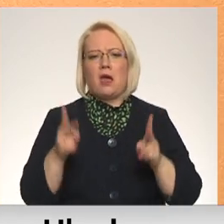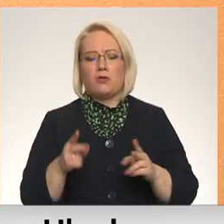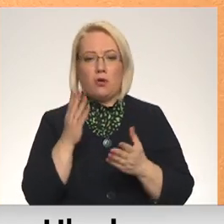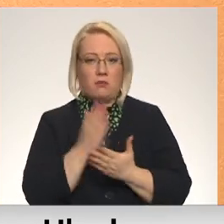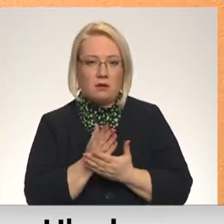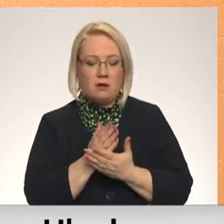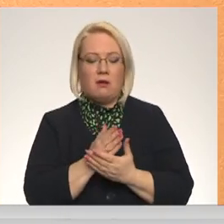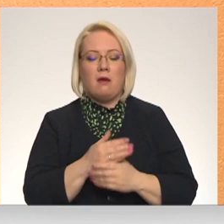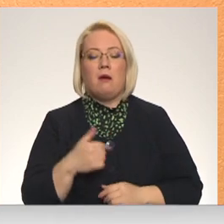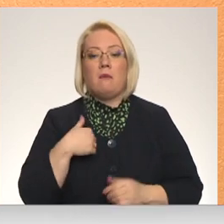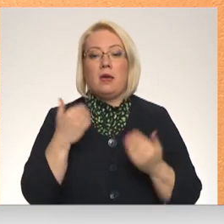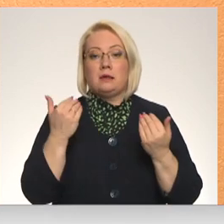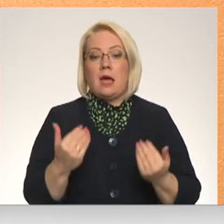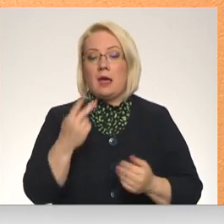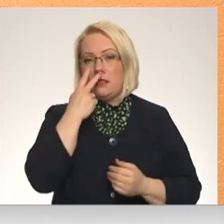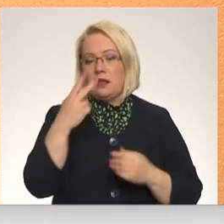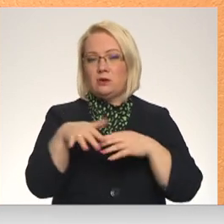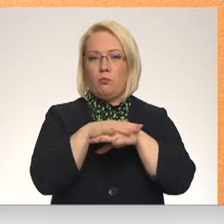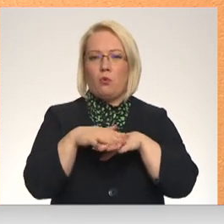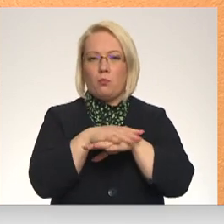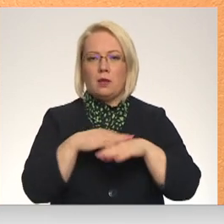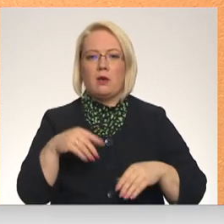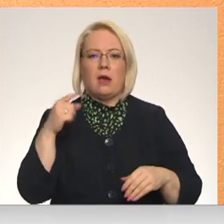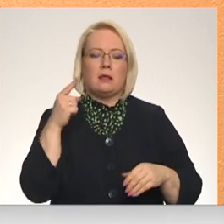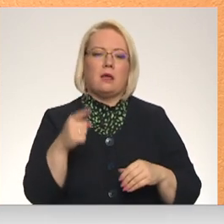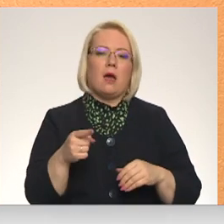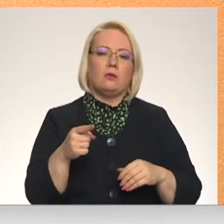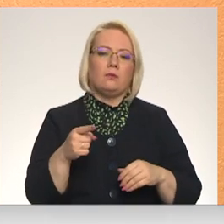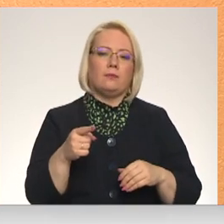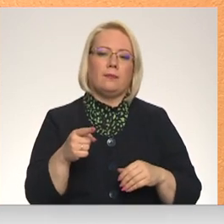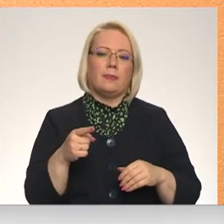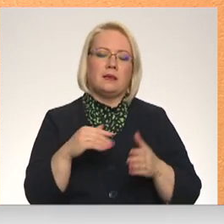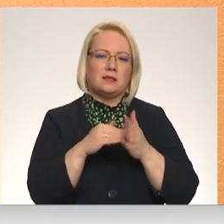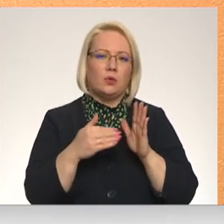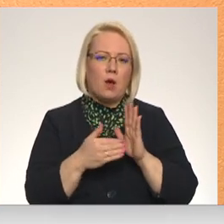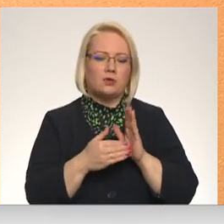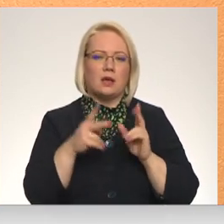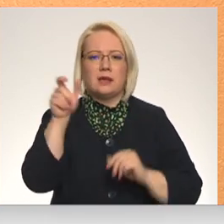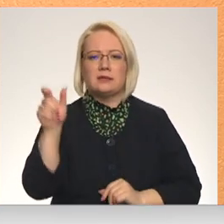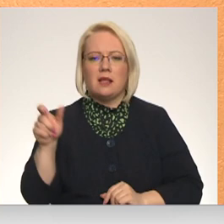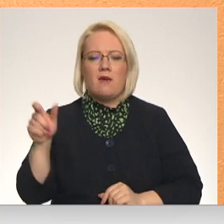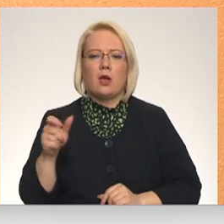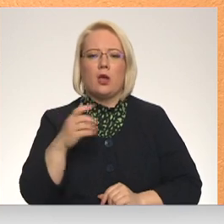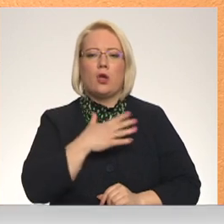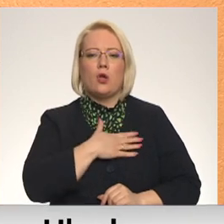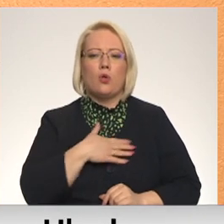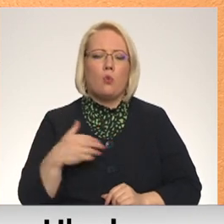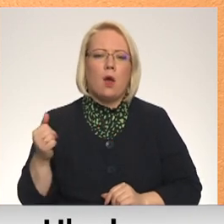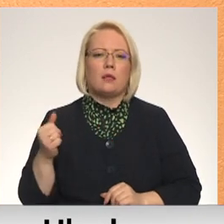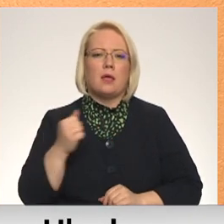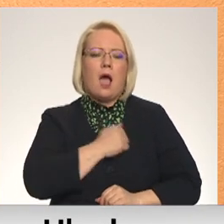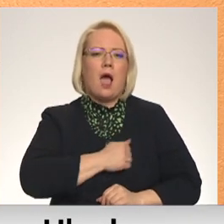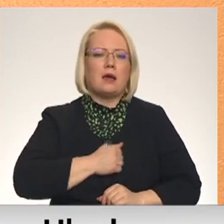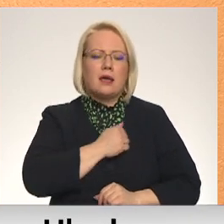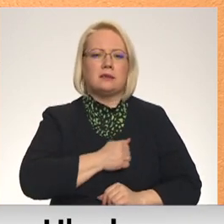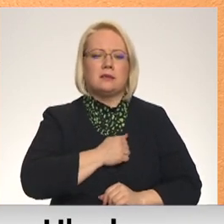liekas, ka mēs pašlaik redzam publiskajā telpa nedaudz tādu amplifikāciju. Cilvēki ļoti, ļoti palielinā to agresijas